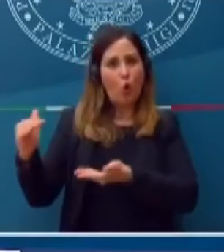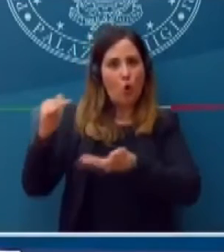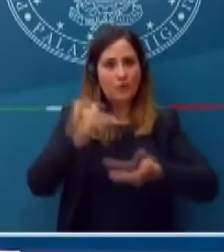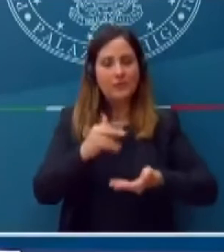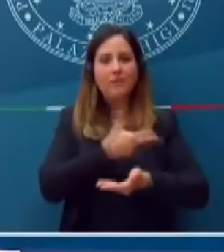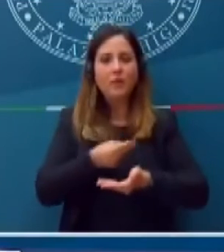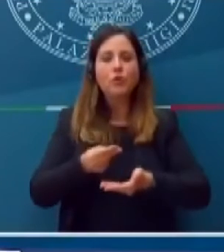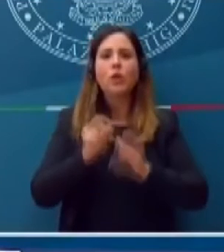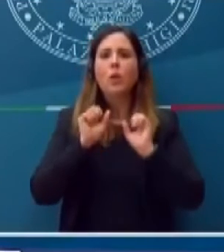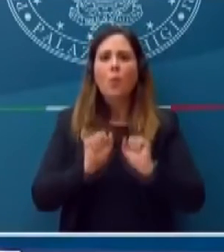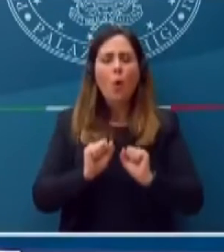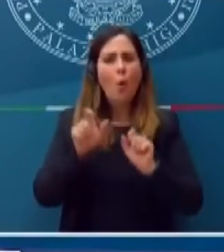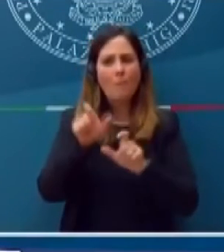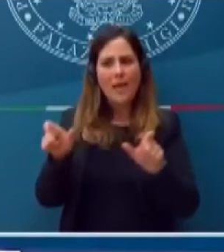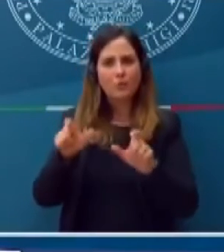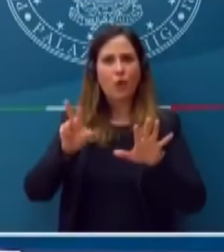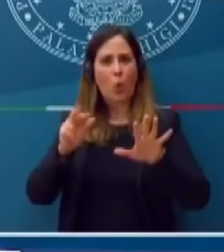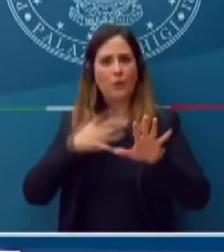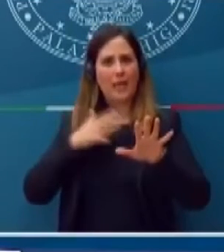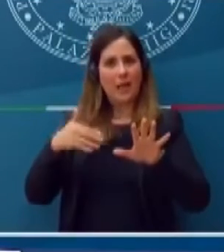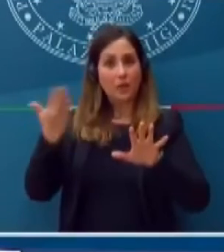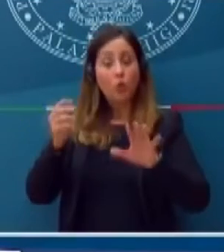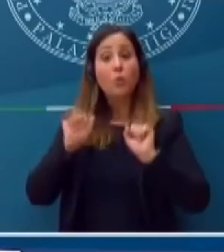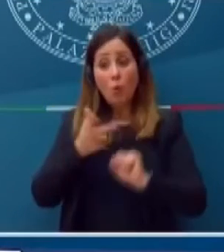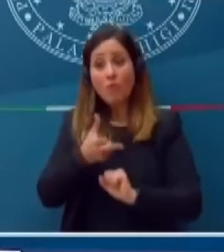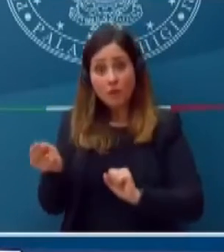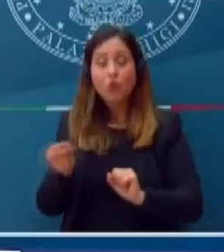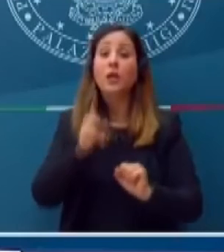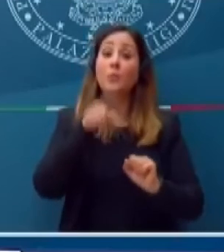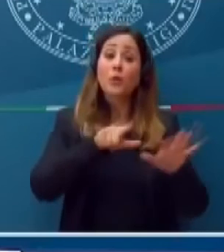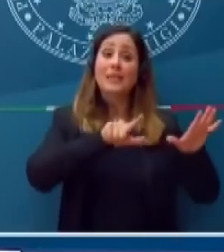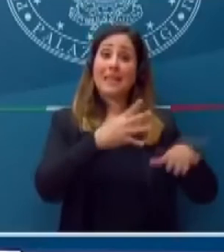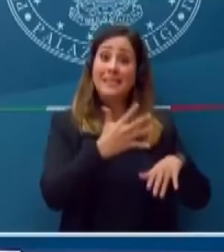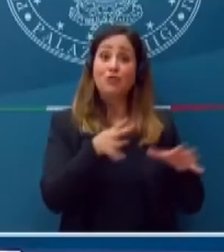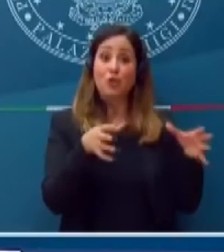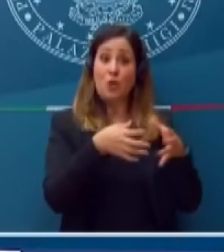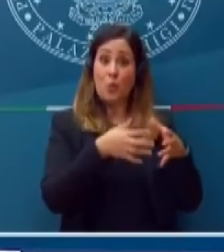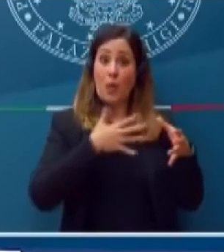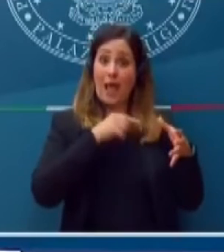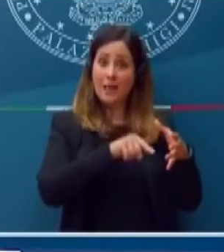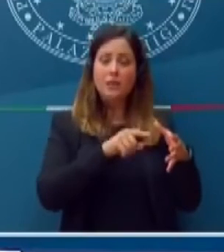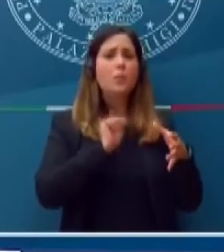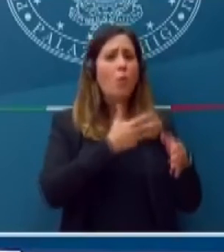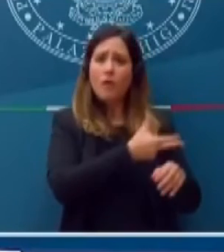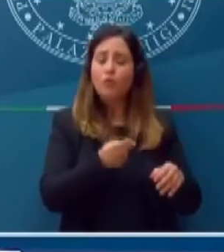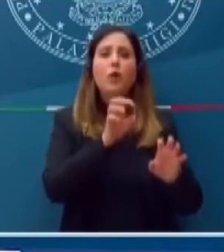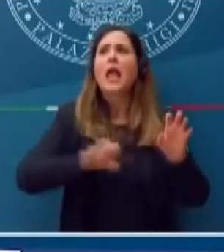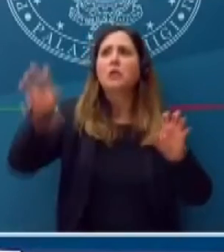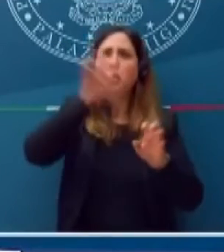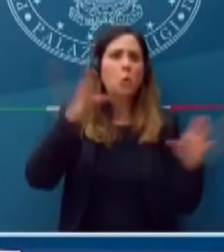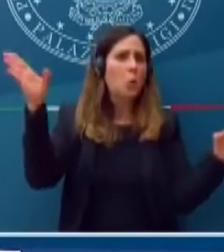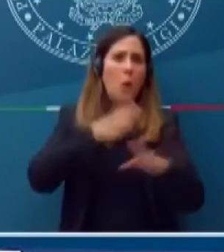80 e gran parte di coloro che hanno più di 75 anni in tutte le regioni. Quindi